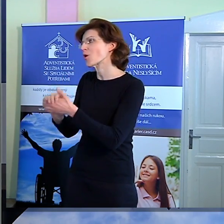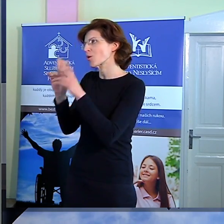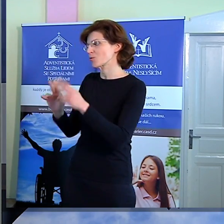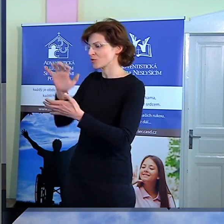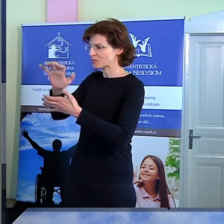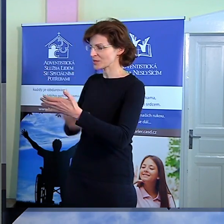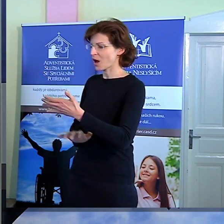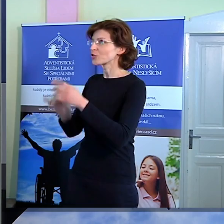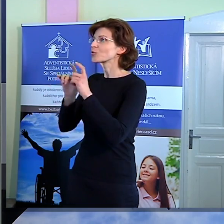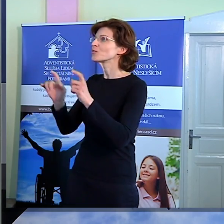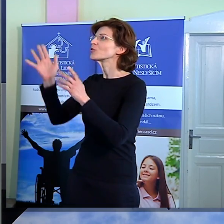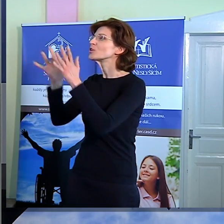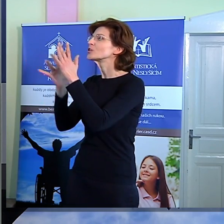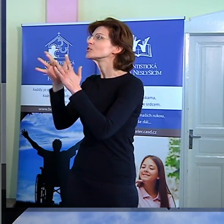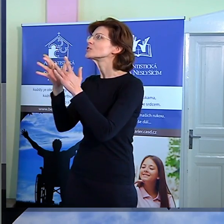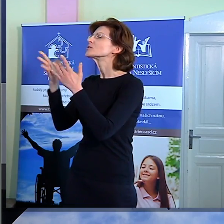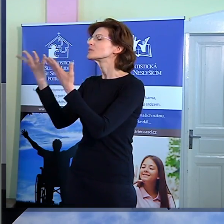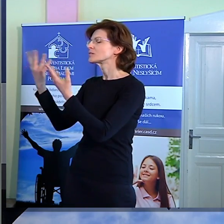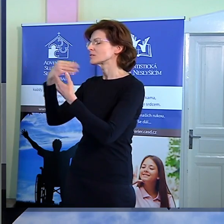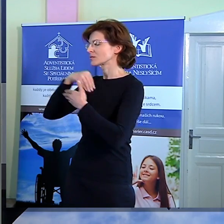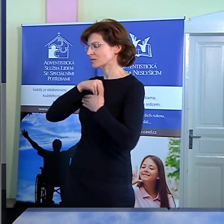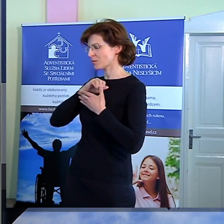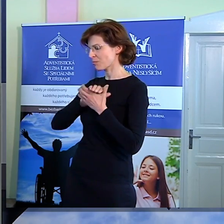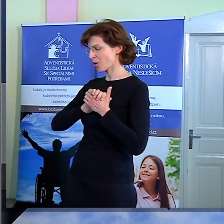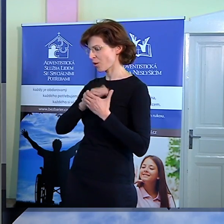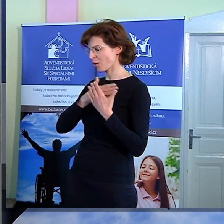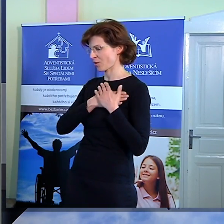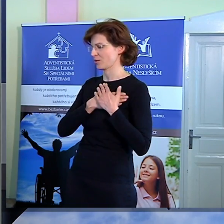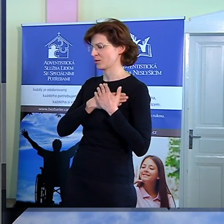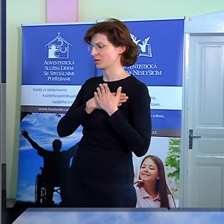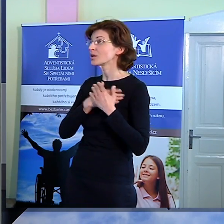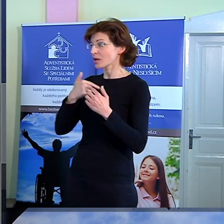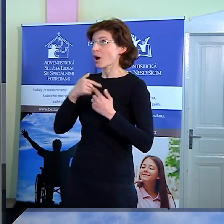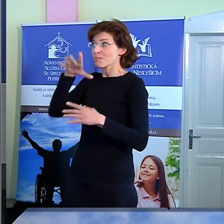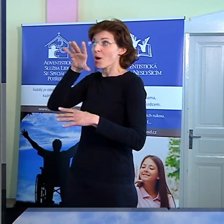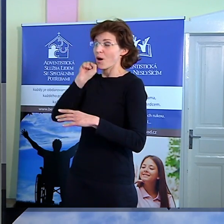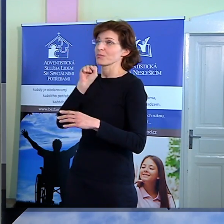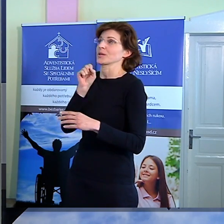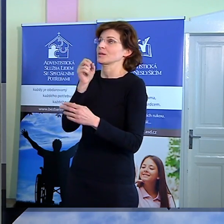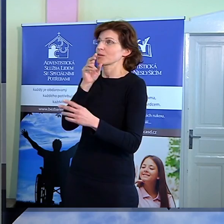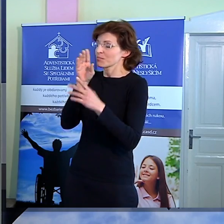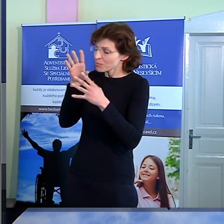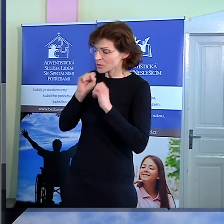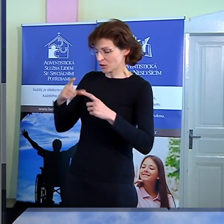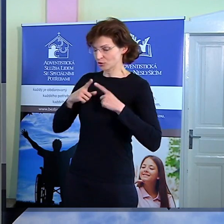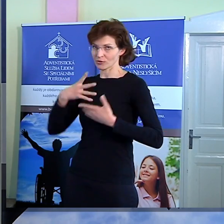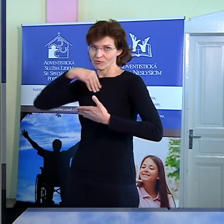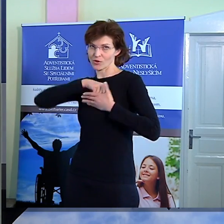protože Ježíš je pro něj pokoj. A Apoštol Pavel to poznal, pochopil a prožil.